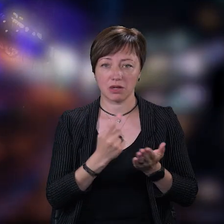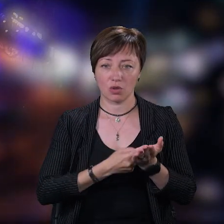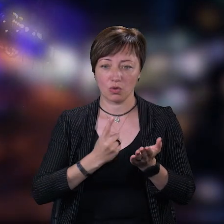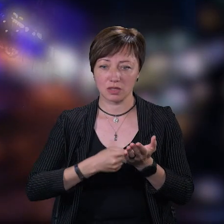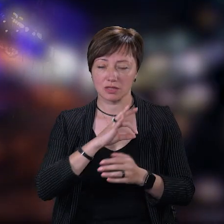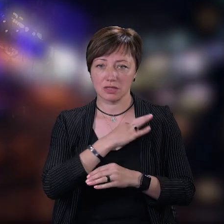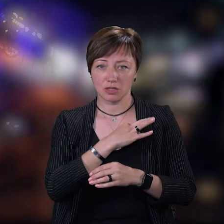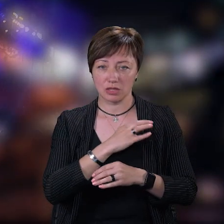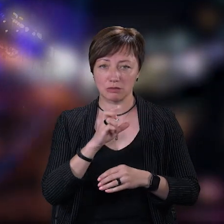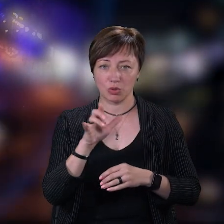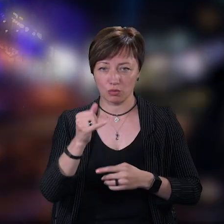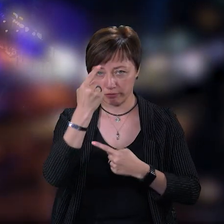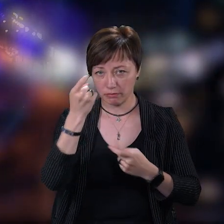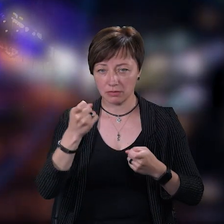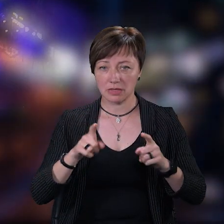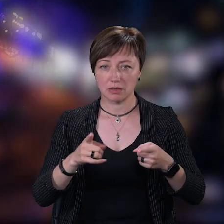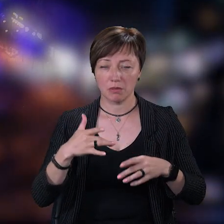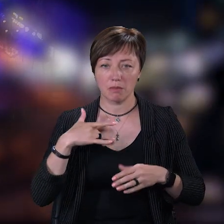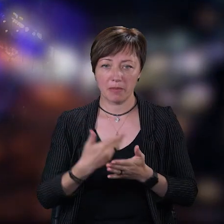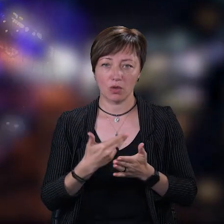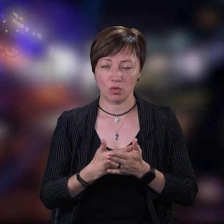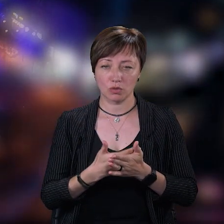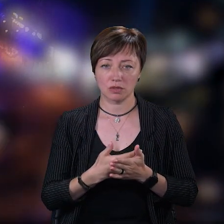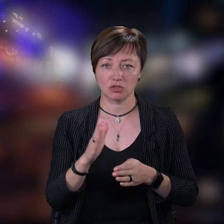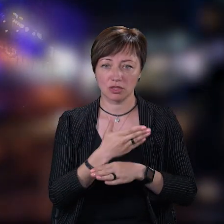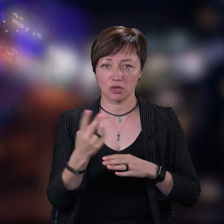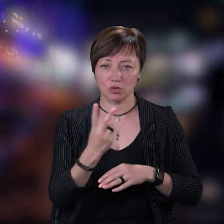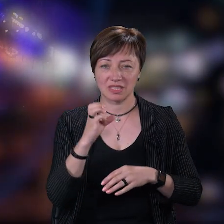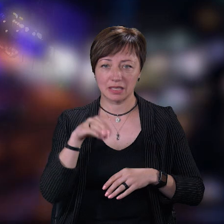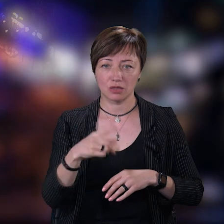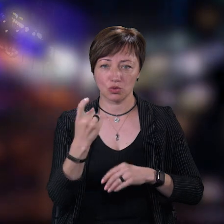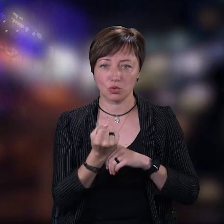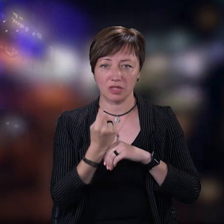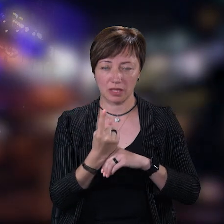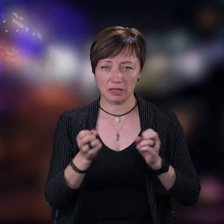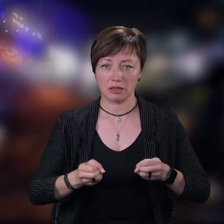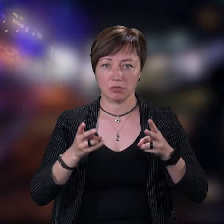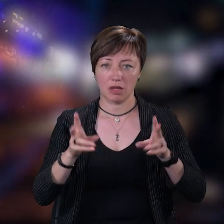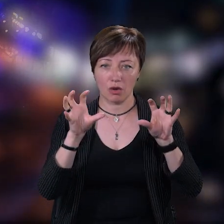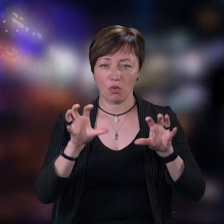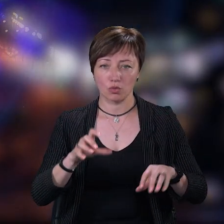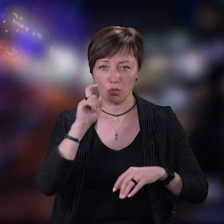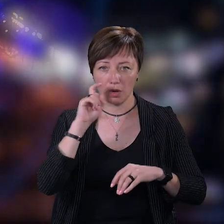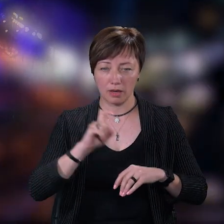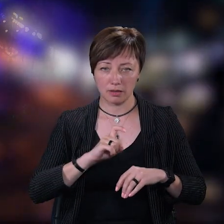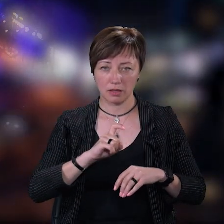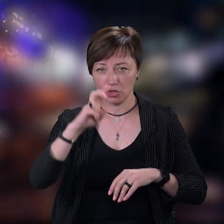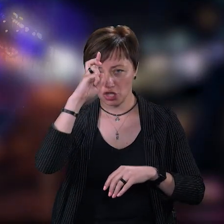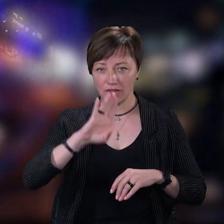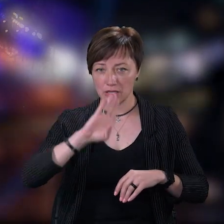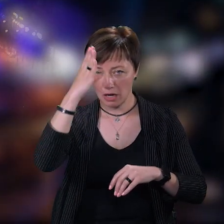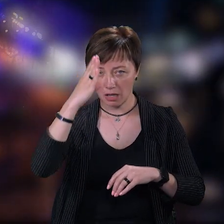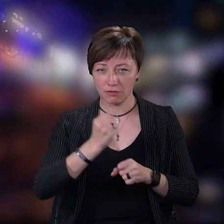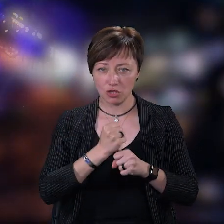слідчі СБУ повідомили затриманому про підозру за частиною 2 статті 111 Кримінального кодексу України. Державна